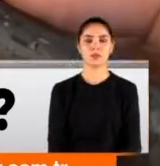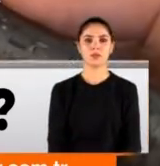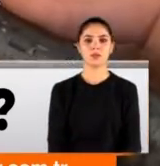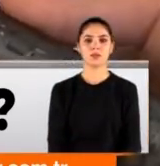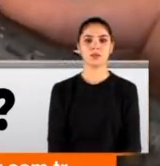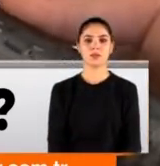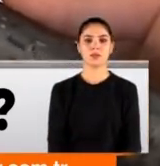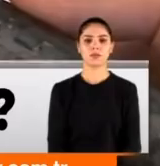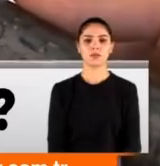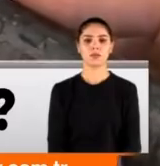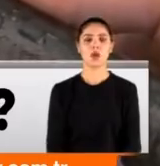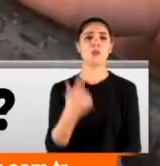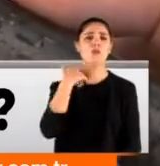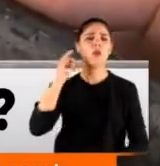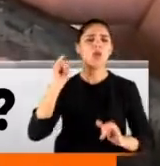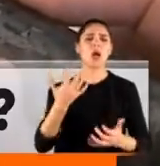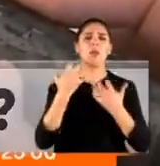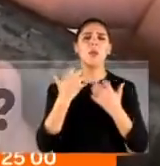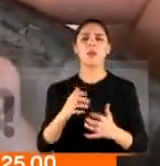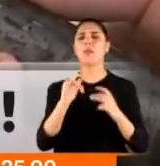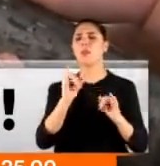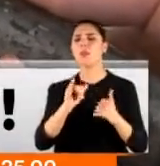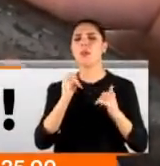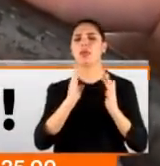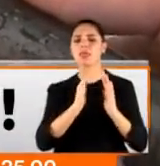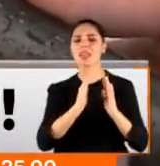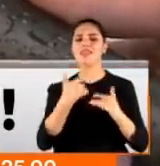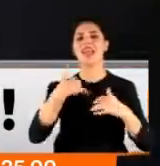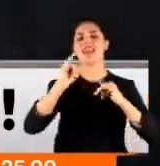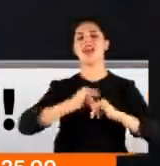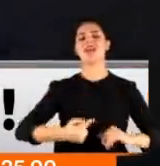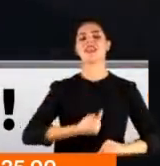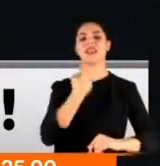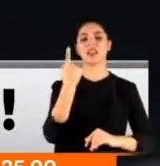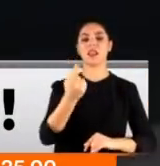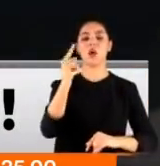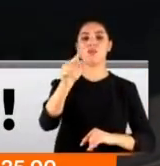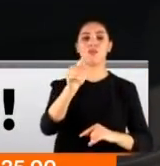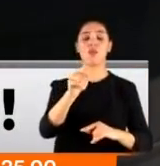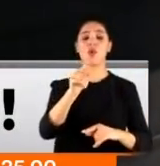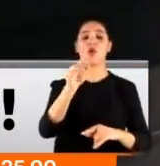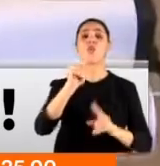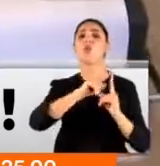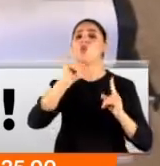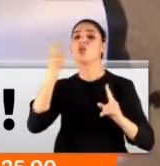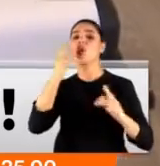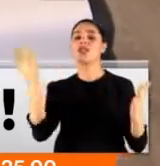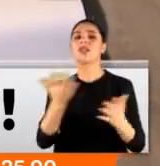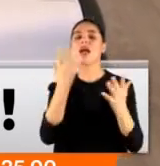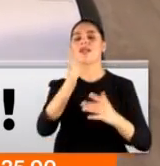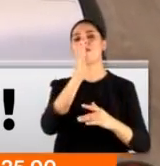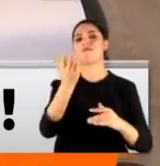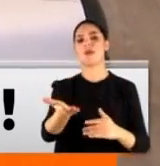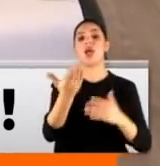Yoğun bir şekilde boyun ağrılarım vardı. Şu anda daha rahatlamış hissediyorum. Kayropraktik aslında uzun yıllardır biliniyordu.